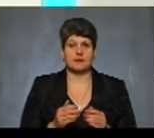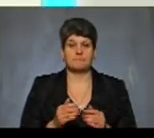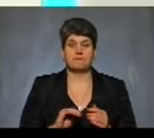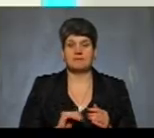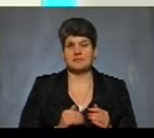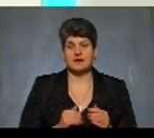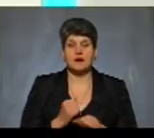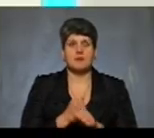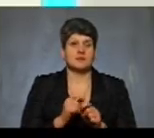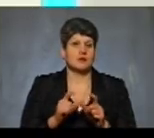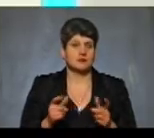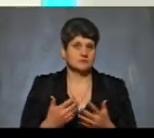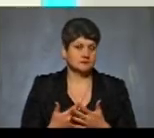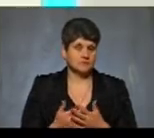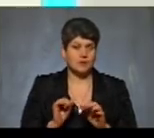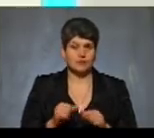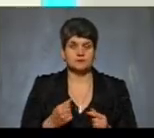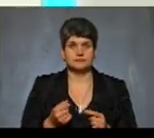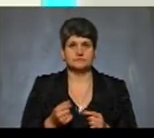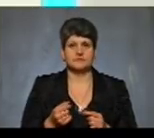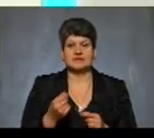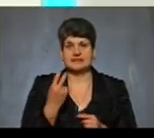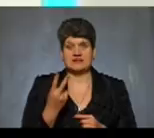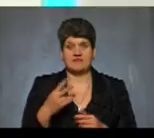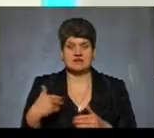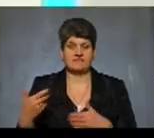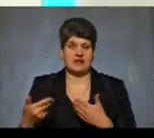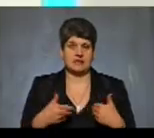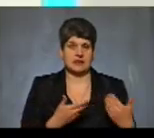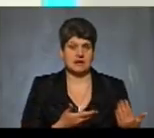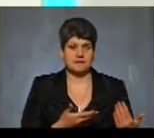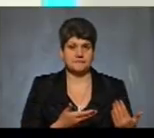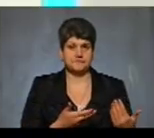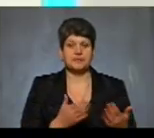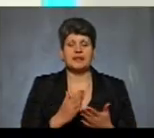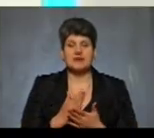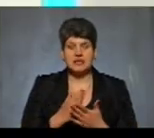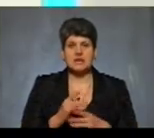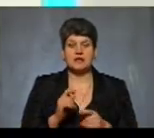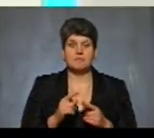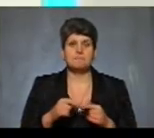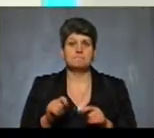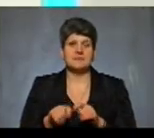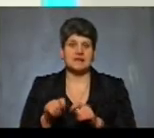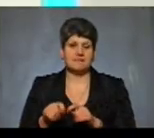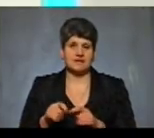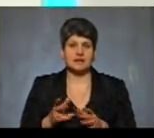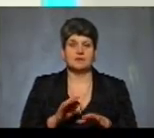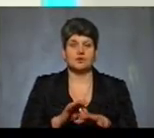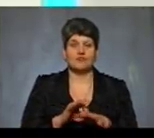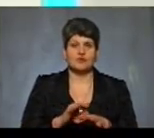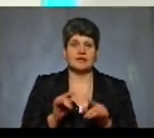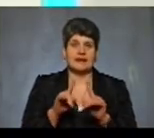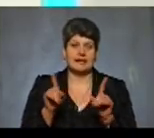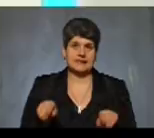аптечного закладу. Тобто це можуть бути два види звернення. Є певні види перевірок, фактично, які проводять і ліцензійні